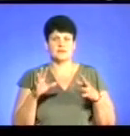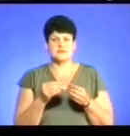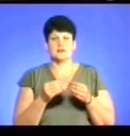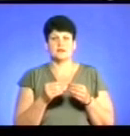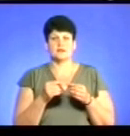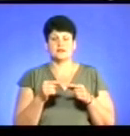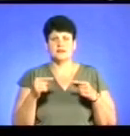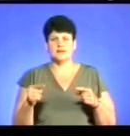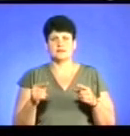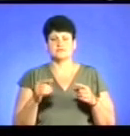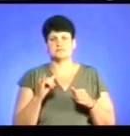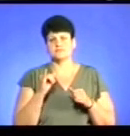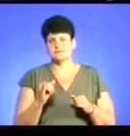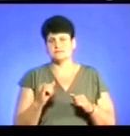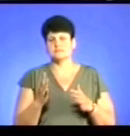негативні